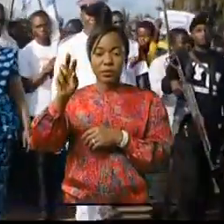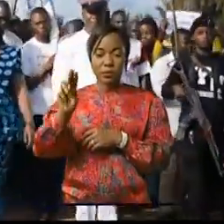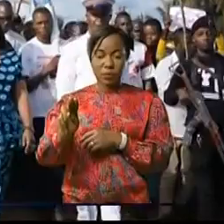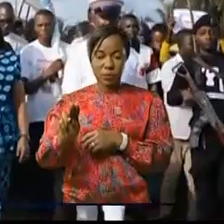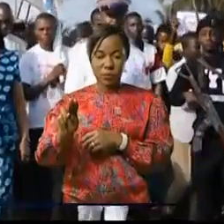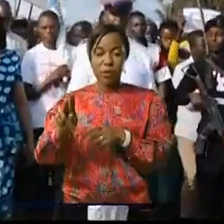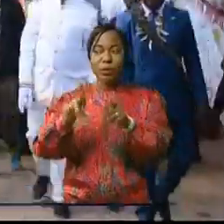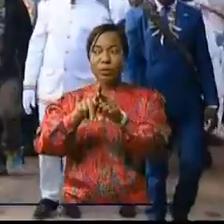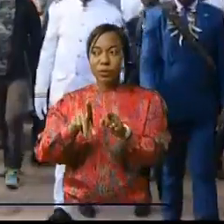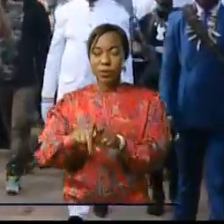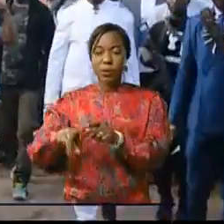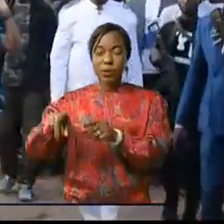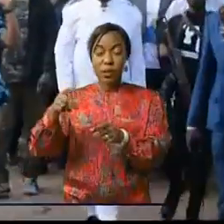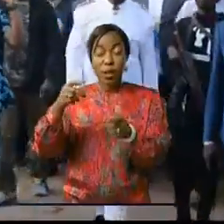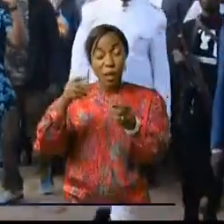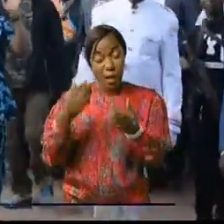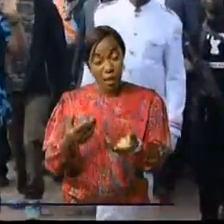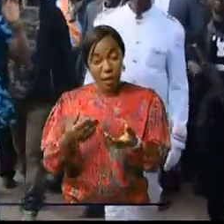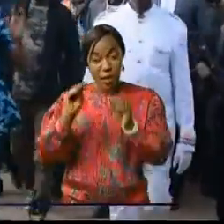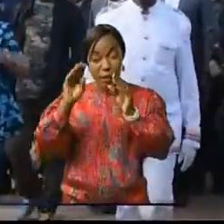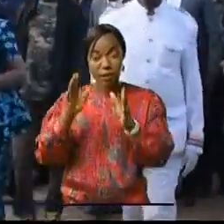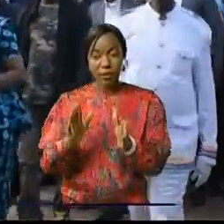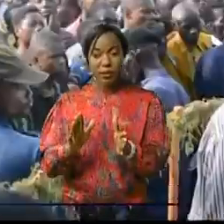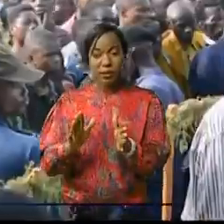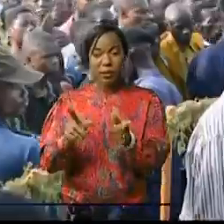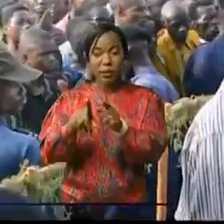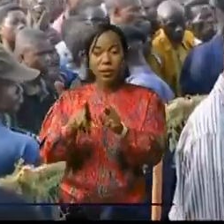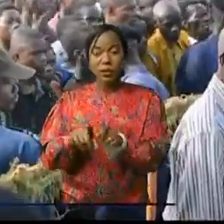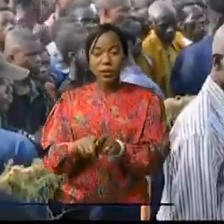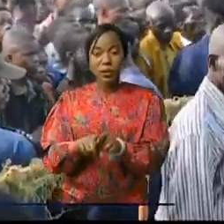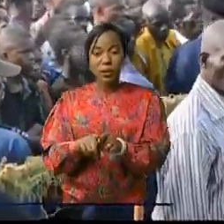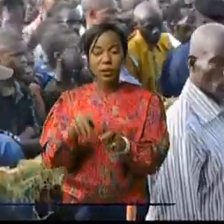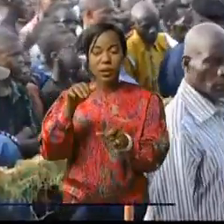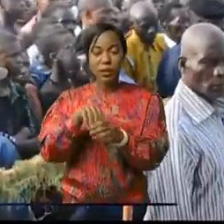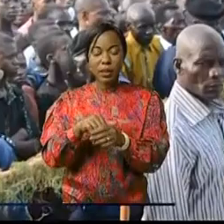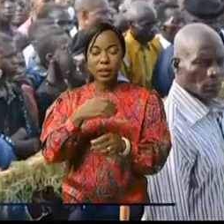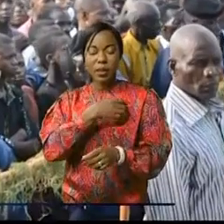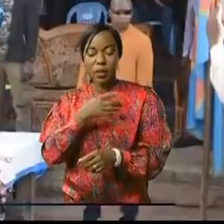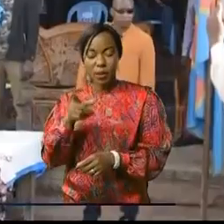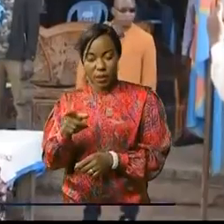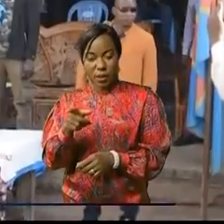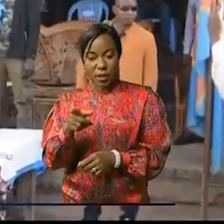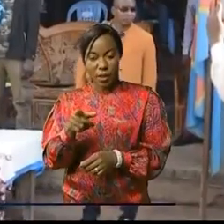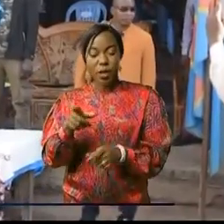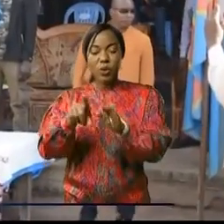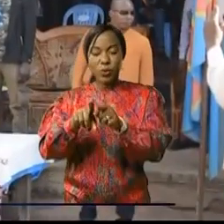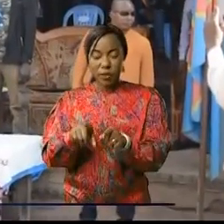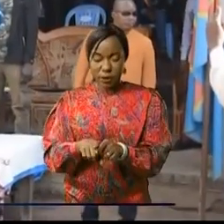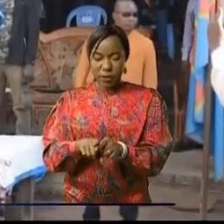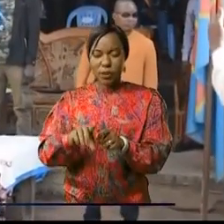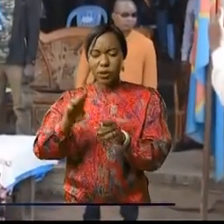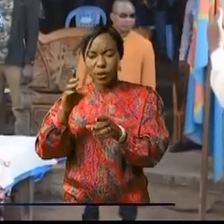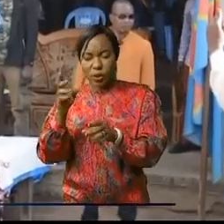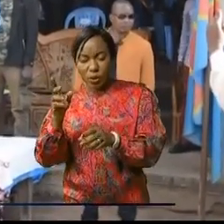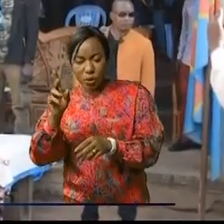Une manière pour le professeur Nana Manonina Kiumba de susciter dans le cœur de nos compatriotes de l'Omela, de Koli, de